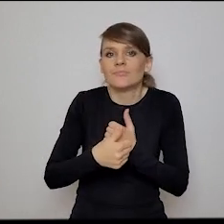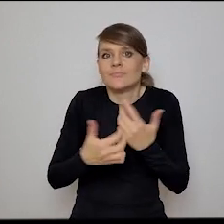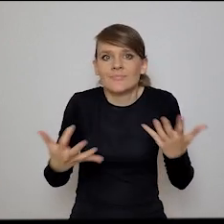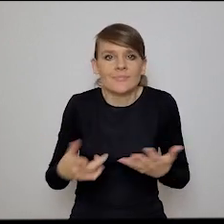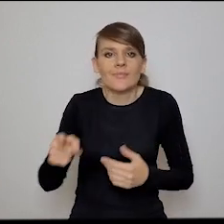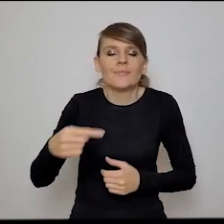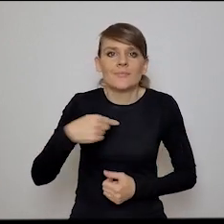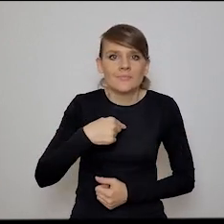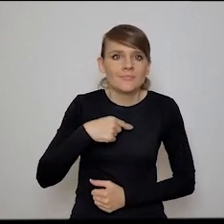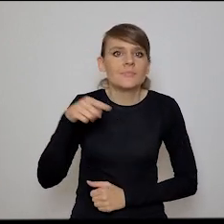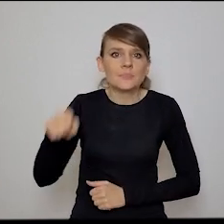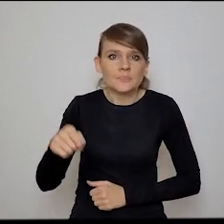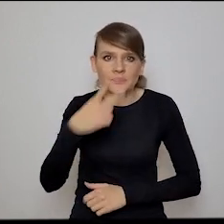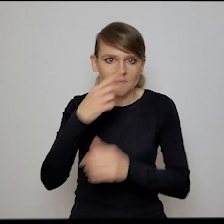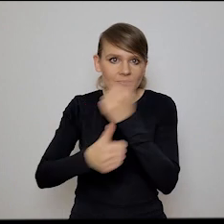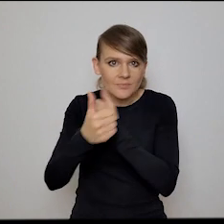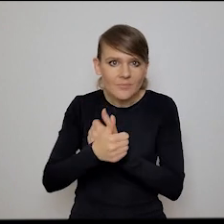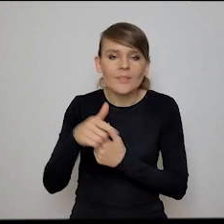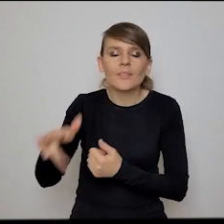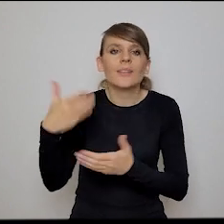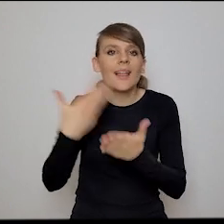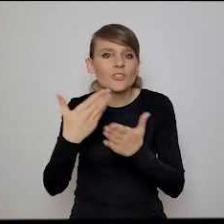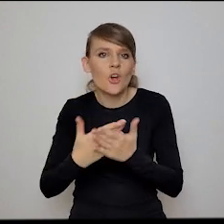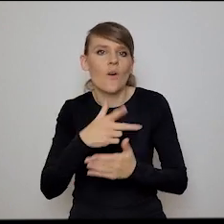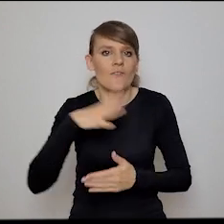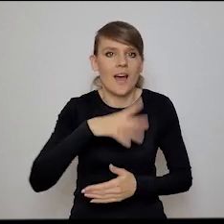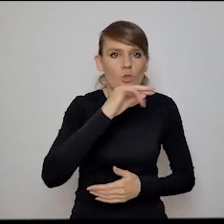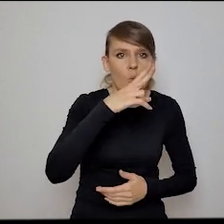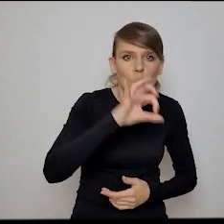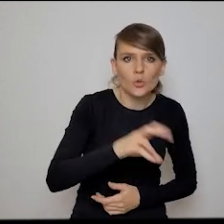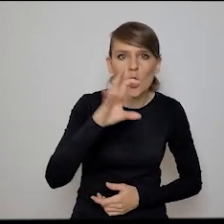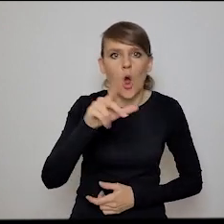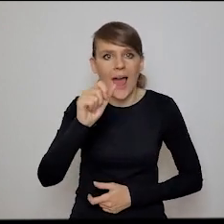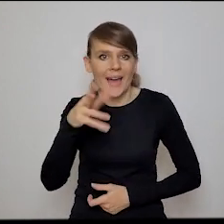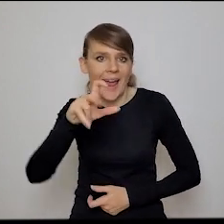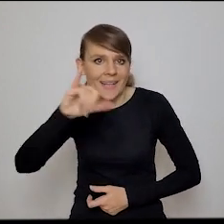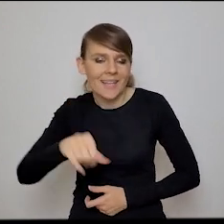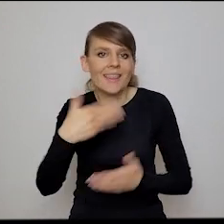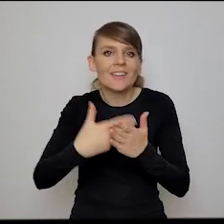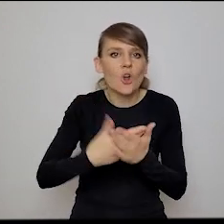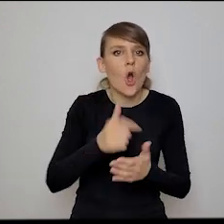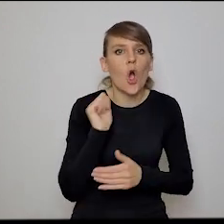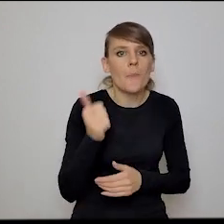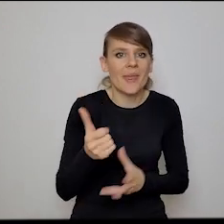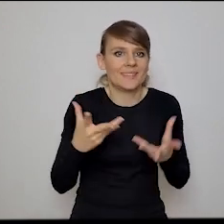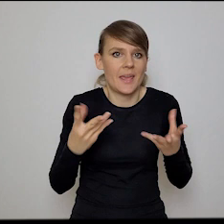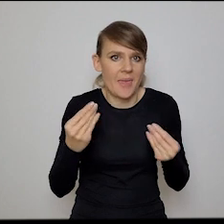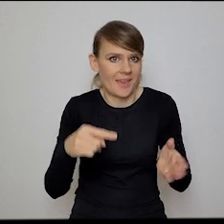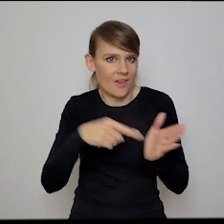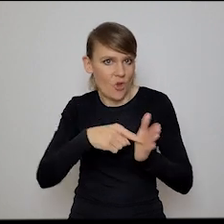dla mnie i tylko uzasadnienie, dlaczego robić turkus, dlaczego robić holakrację, dlaczego inwestować w kompetencje miękkie,